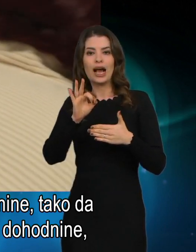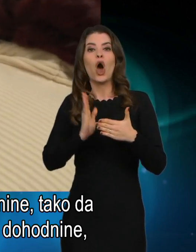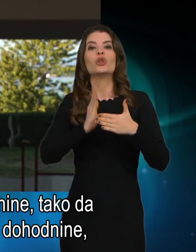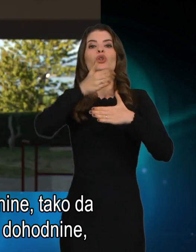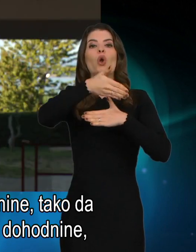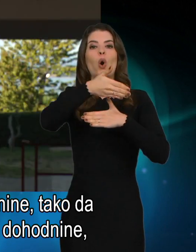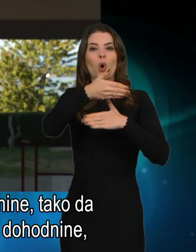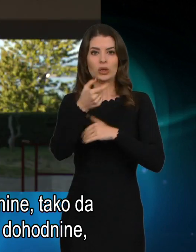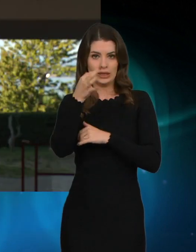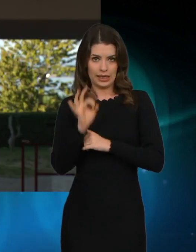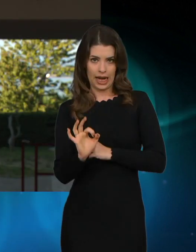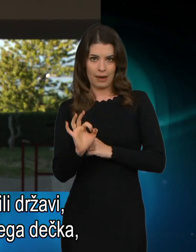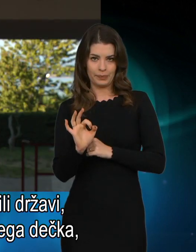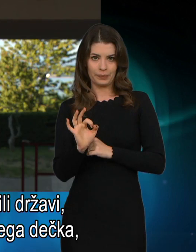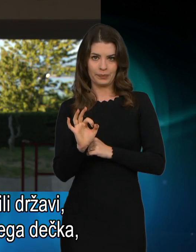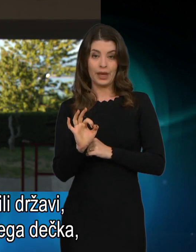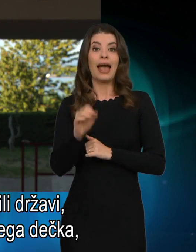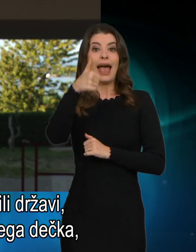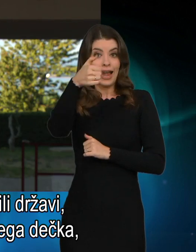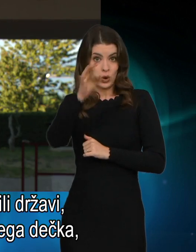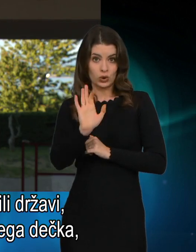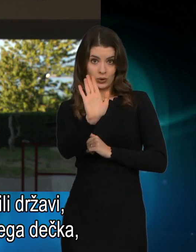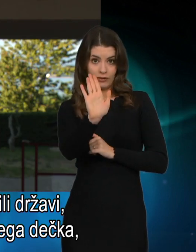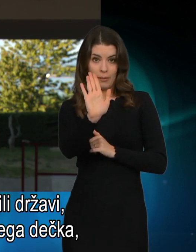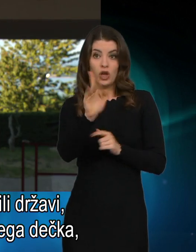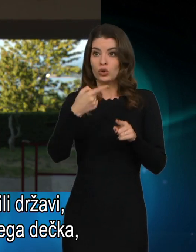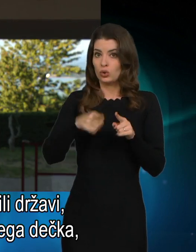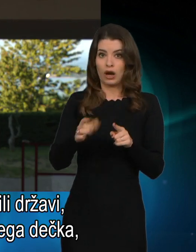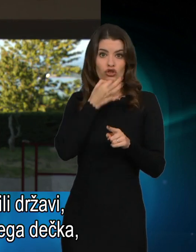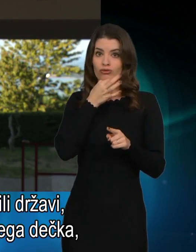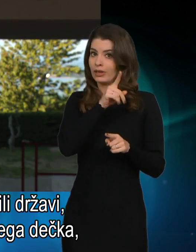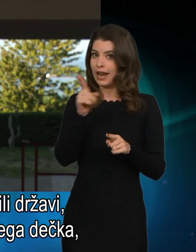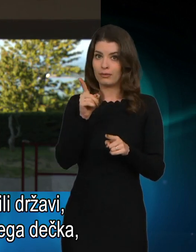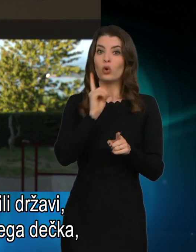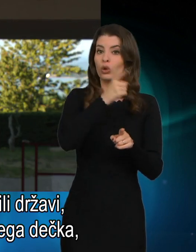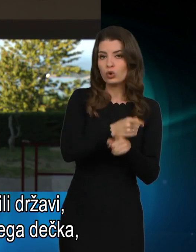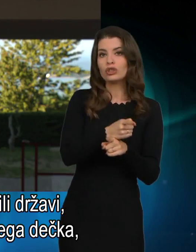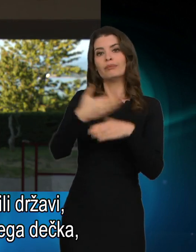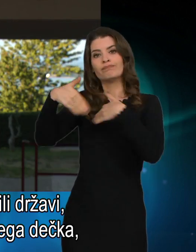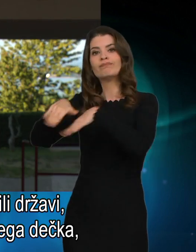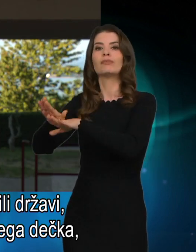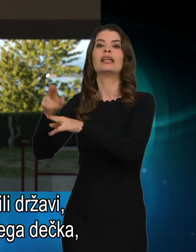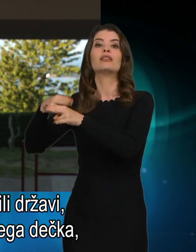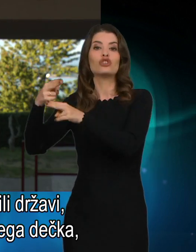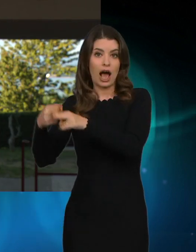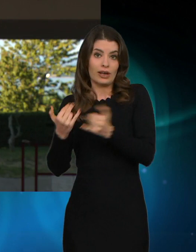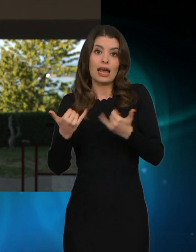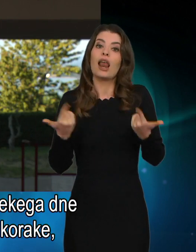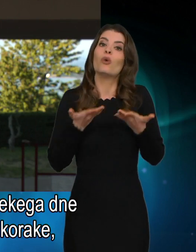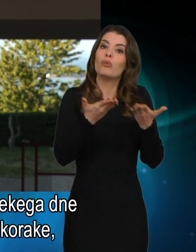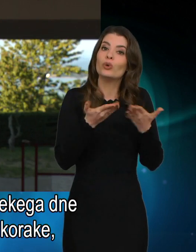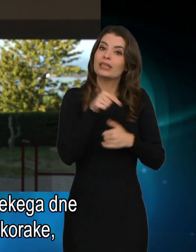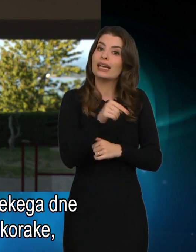% svoje dohodnine, ki bi jo sicer namenili dejansko državi, ponudite za tega malega deč,